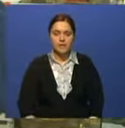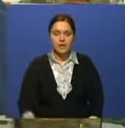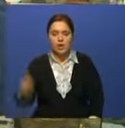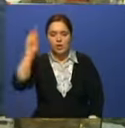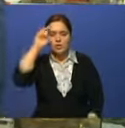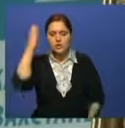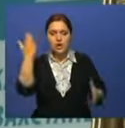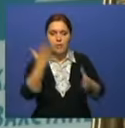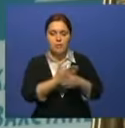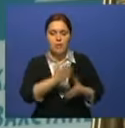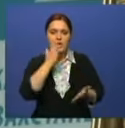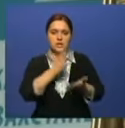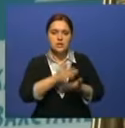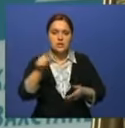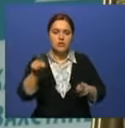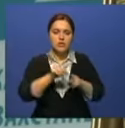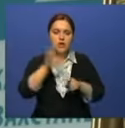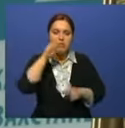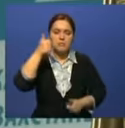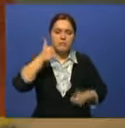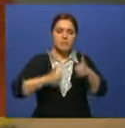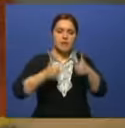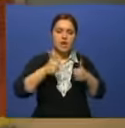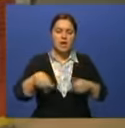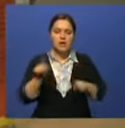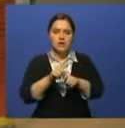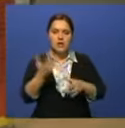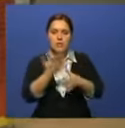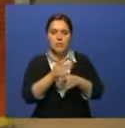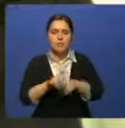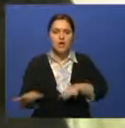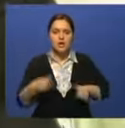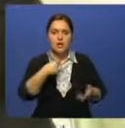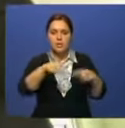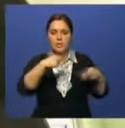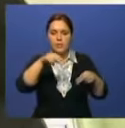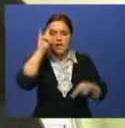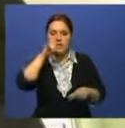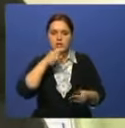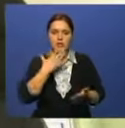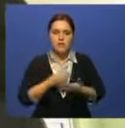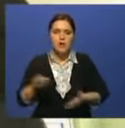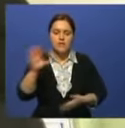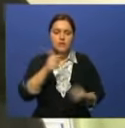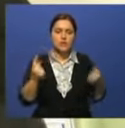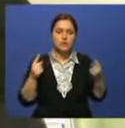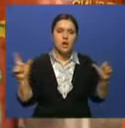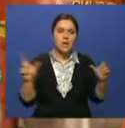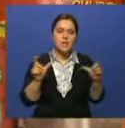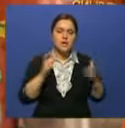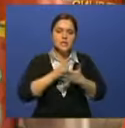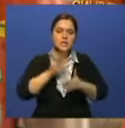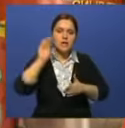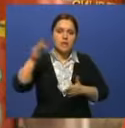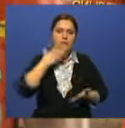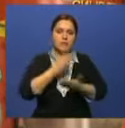удается конкурировать с крупными консервными заводами. Помогает производителям и акция «Покупай казахстанское». Почти во всех крупных магазинах появились секции